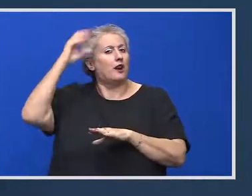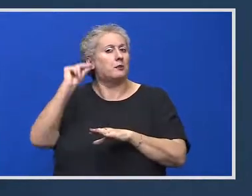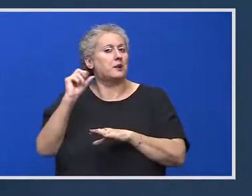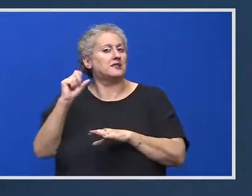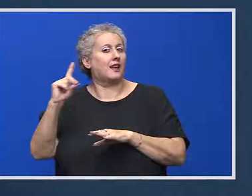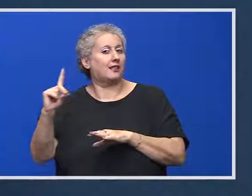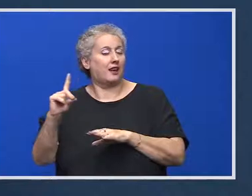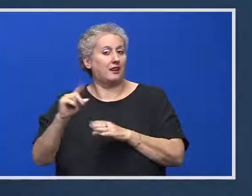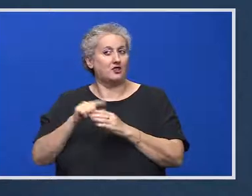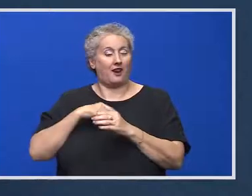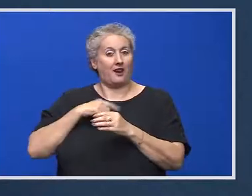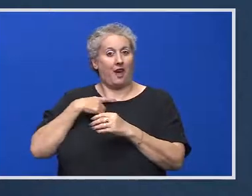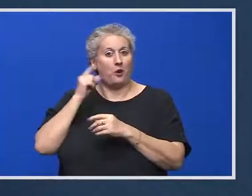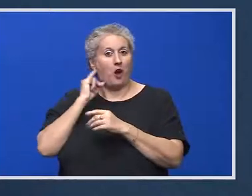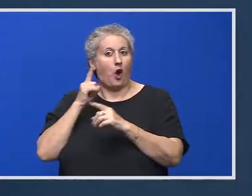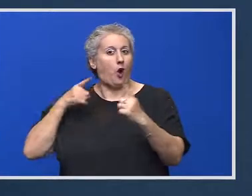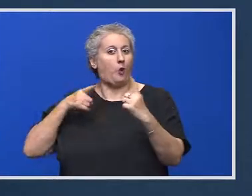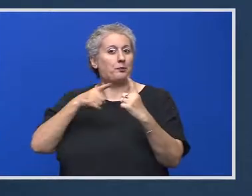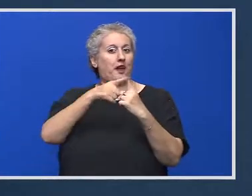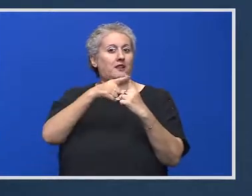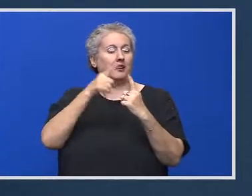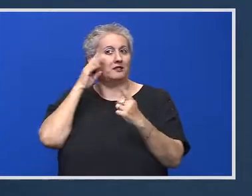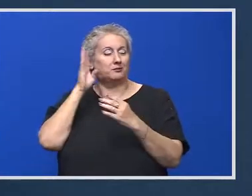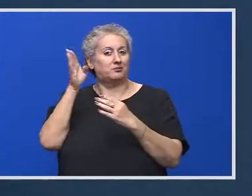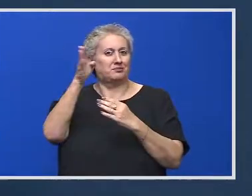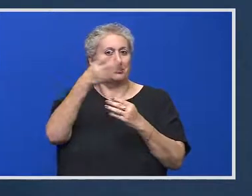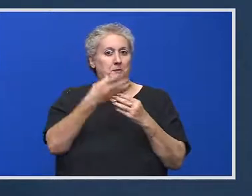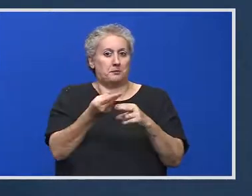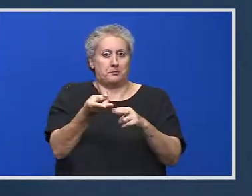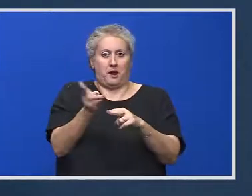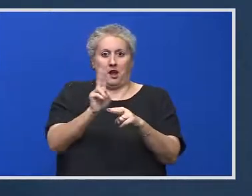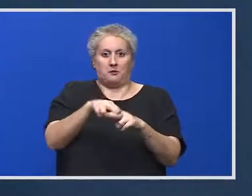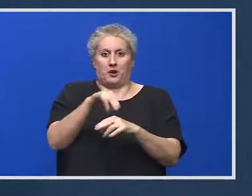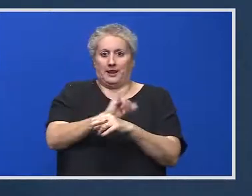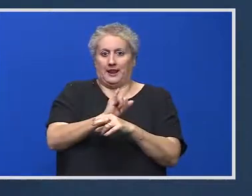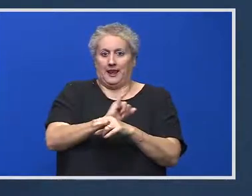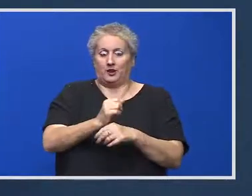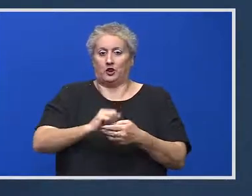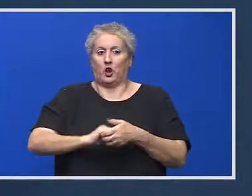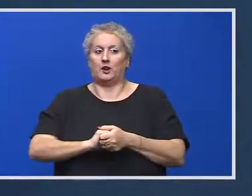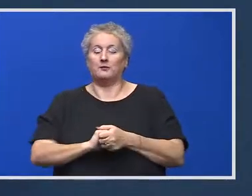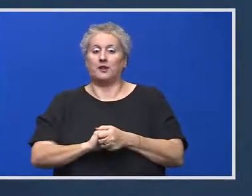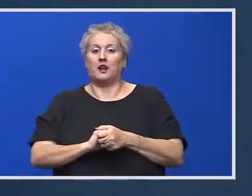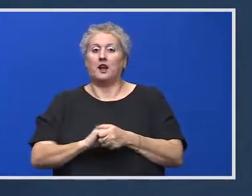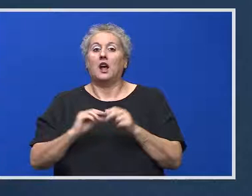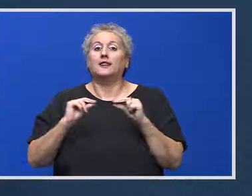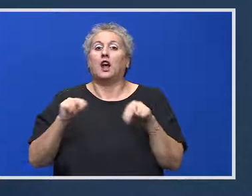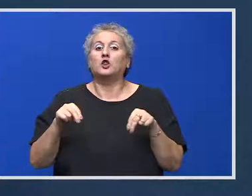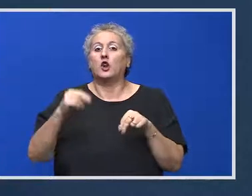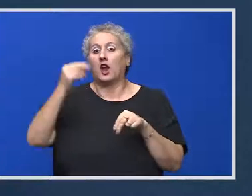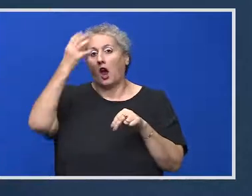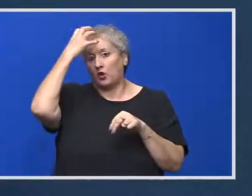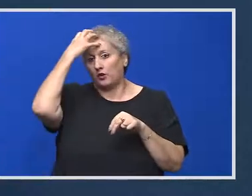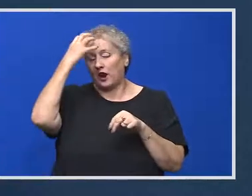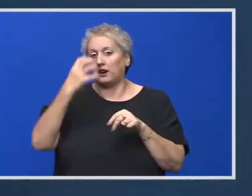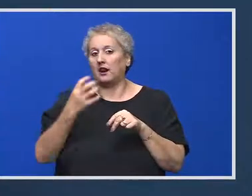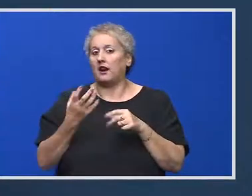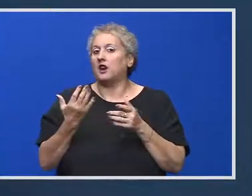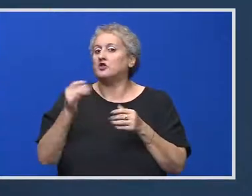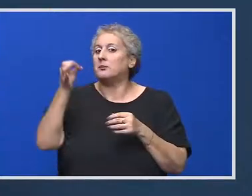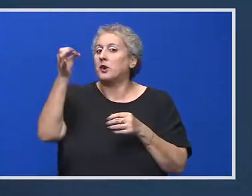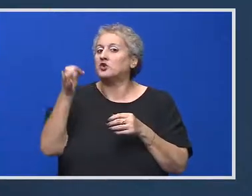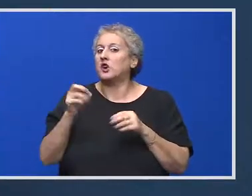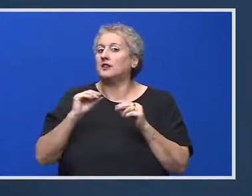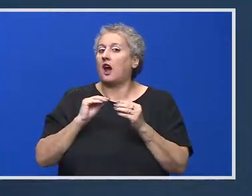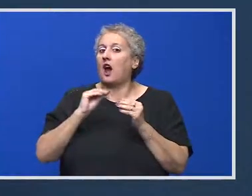erau direcții care au fost parte și se creau direcții generale. Nu este nevoie de așa de mult director general. Datoria guvernamentală la ce procent